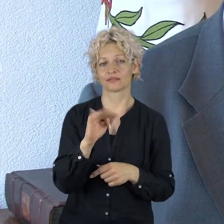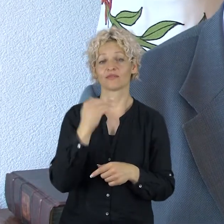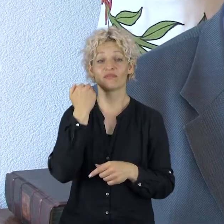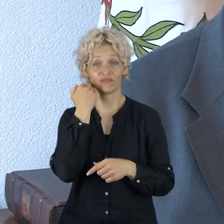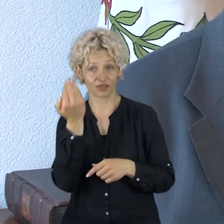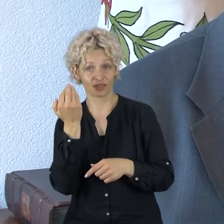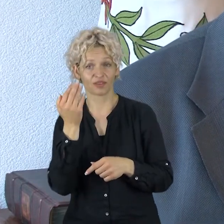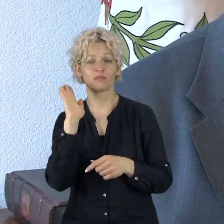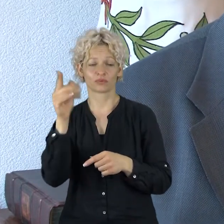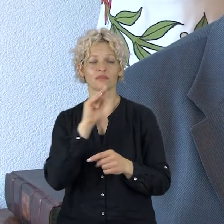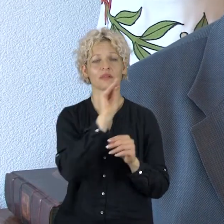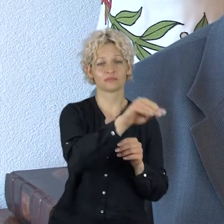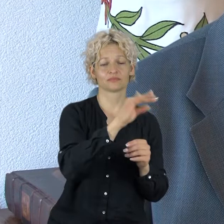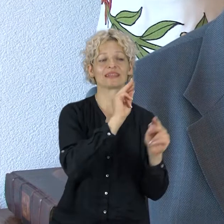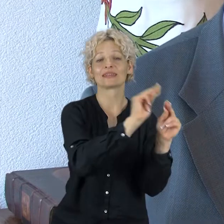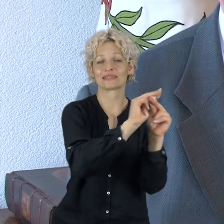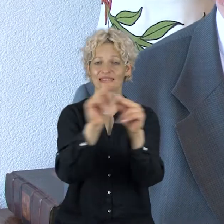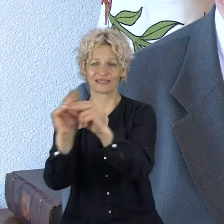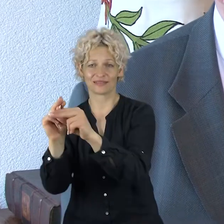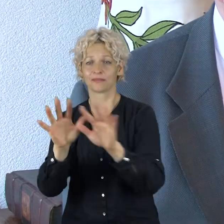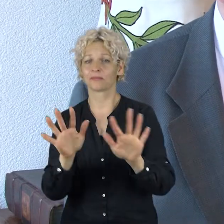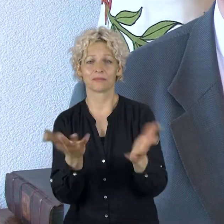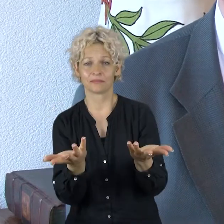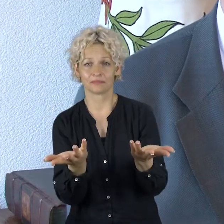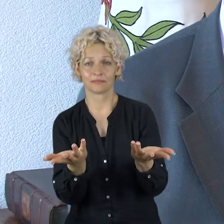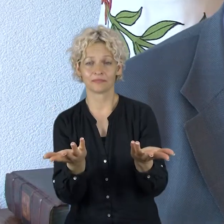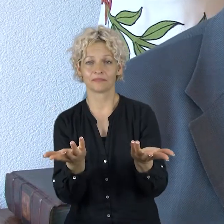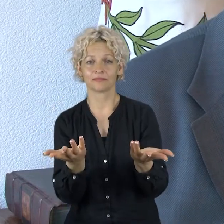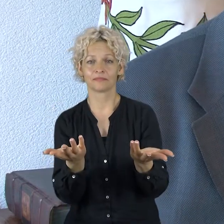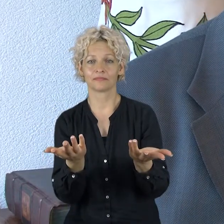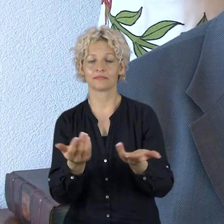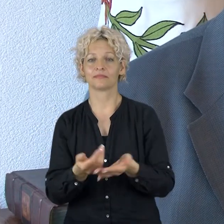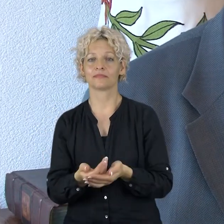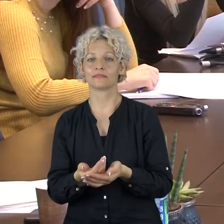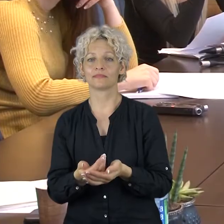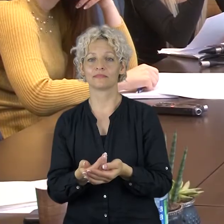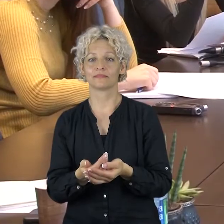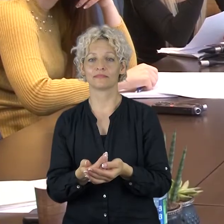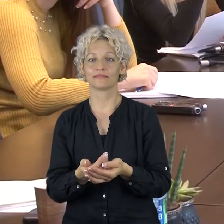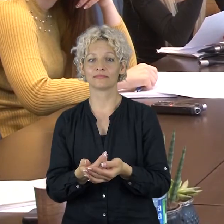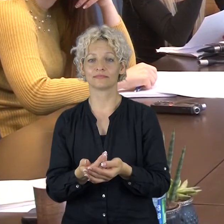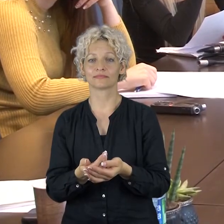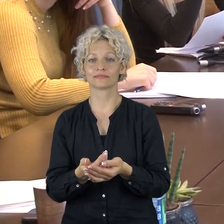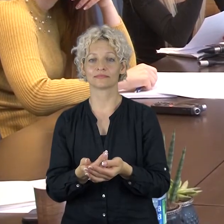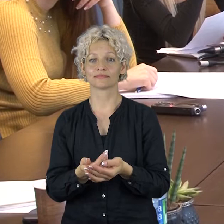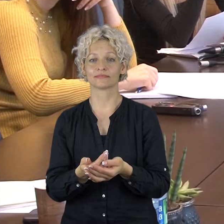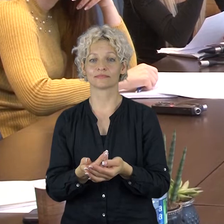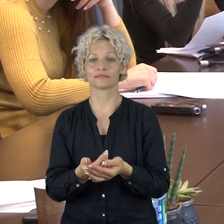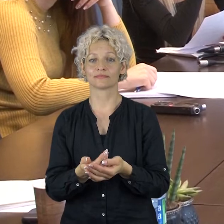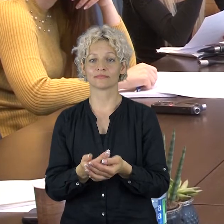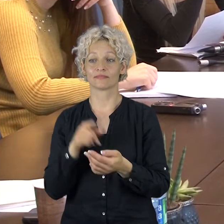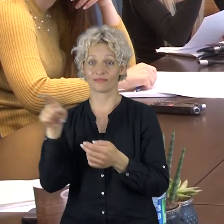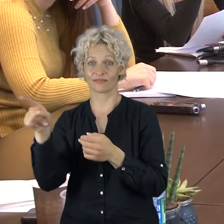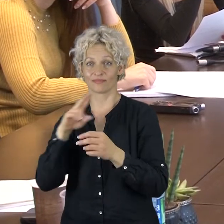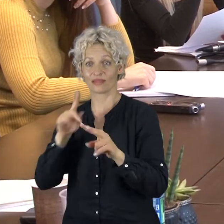teisės aktų reikalavimą dėl tokio pobūdžio įstegų remonto. Tačiau apie tokius ministerijos ir mūsų